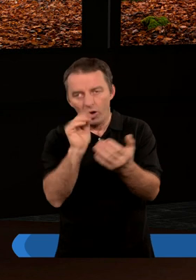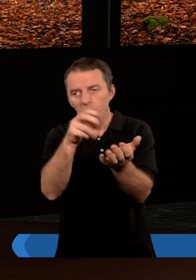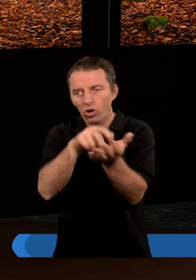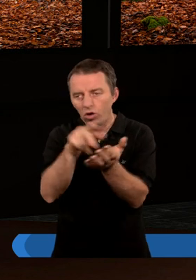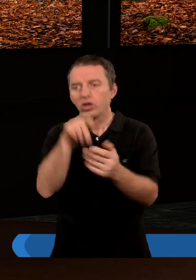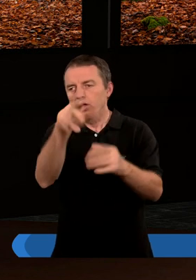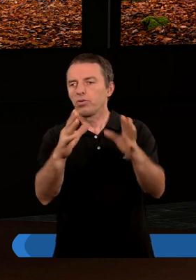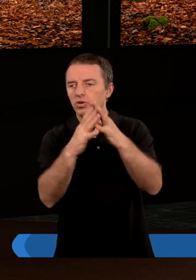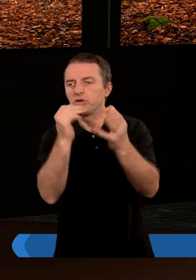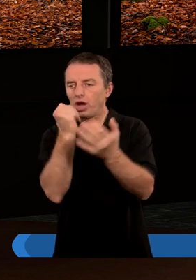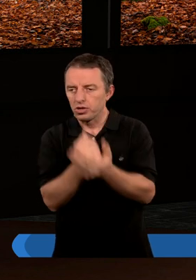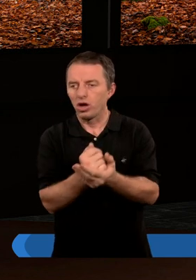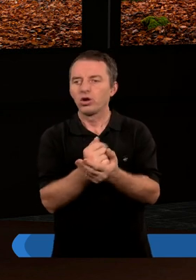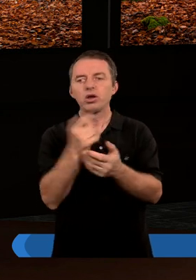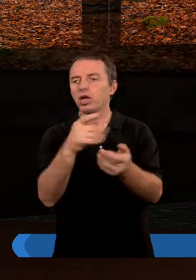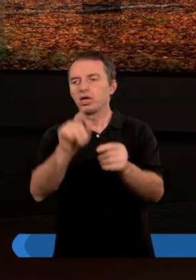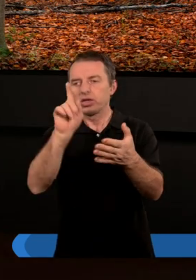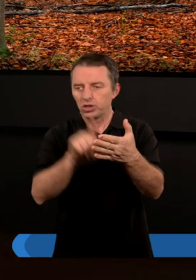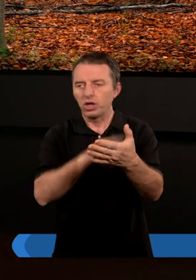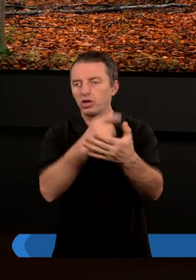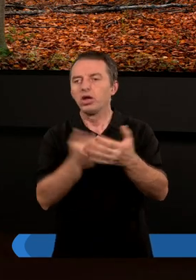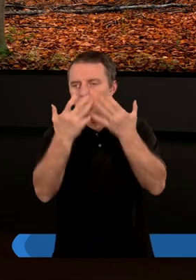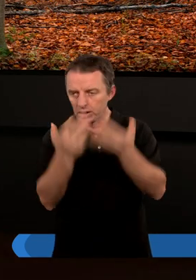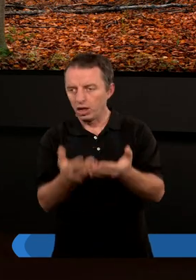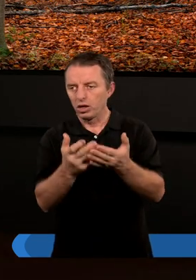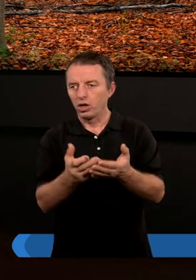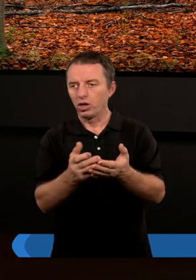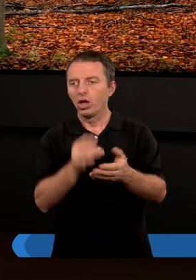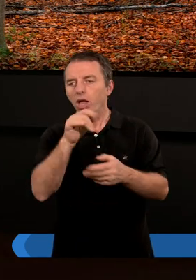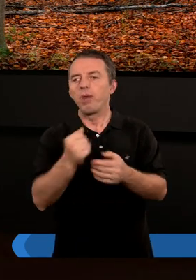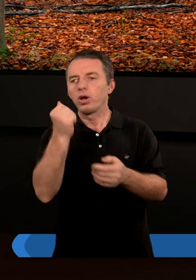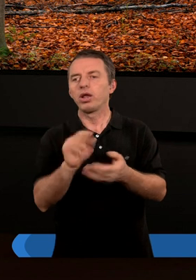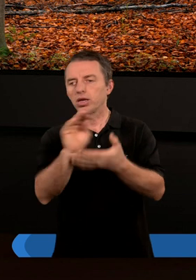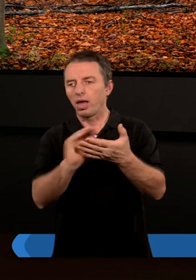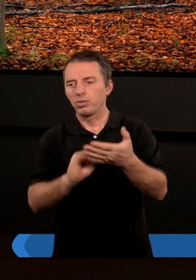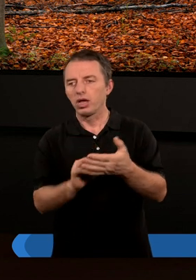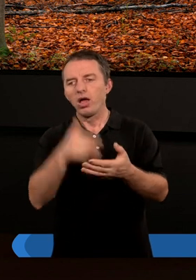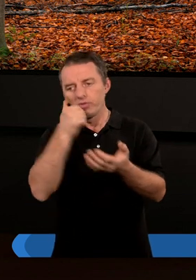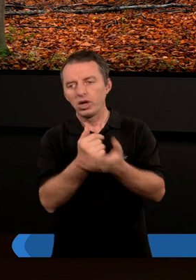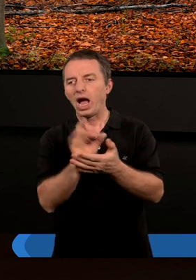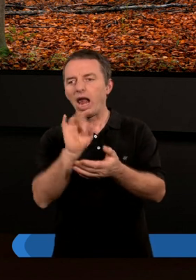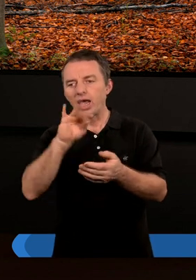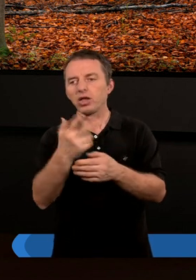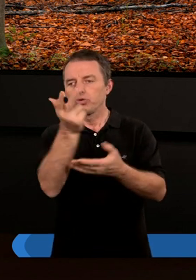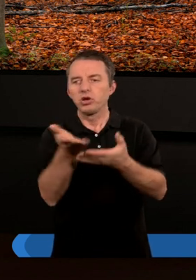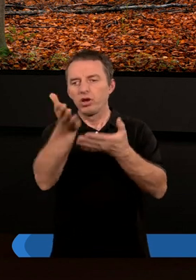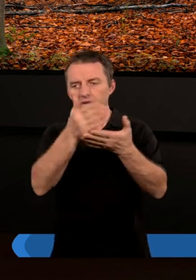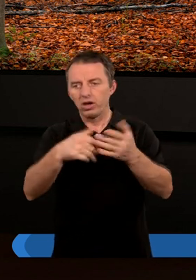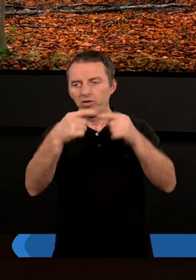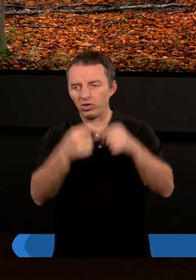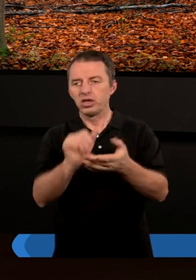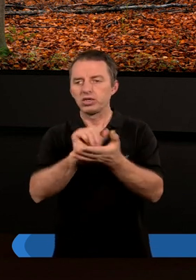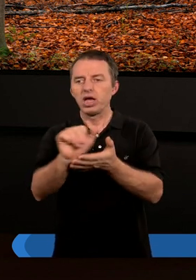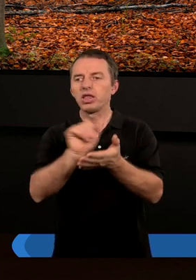chodziło Pawłowi, że dzisiejsze przekazań zostało zniesionych. Ja chciałbym tutaj się odnieść do słów apostoła Pawła zapisanych w liście do Galacja na trzecim